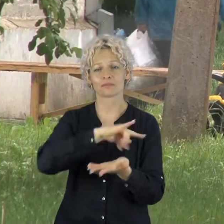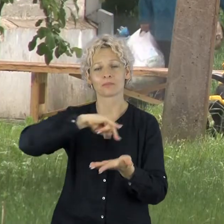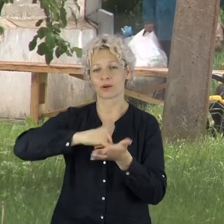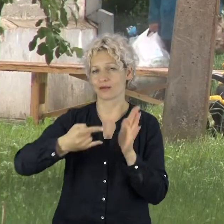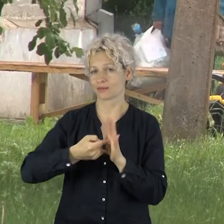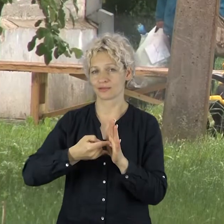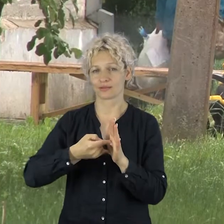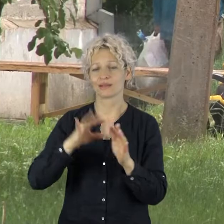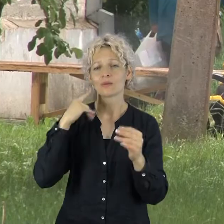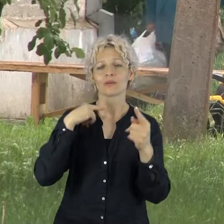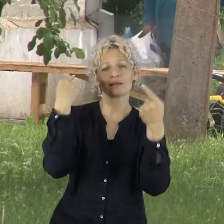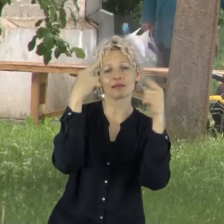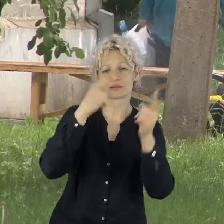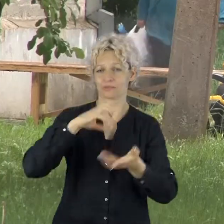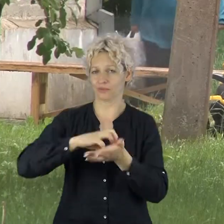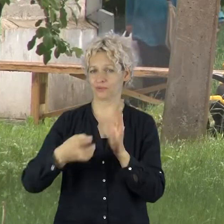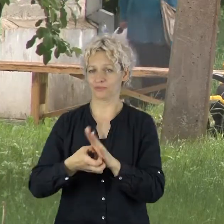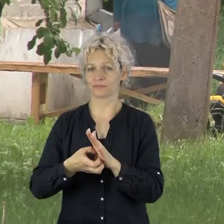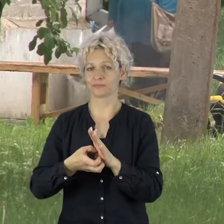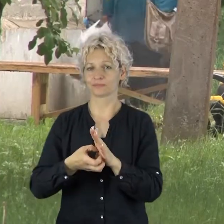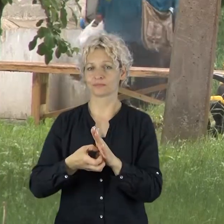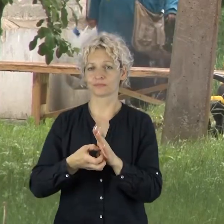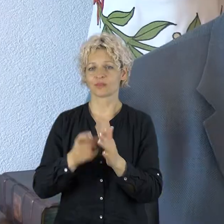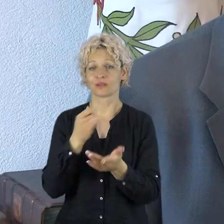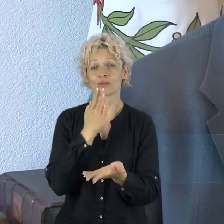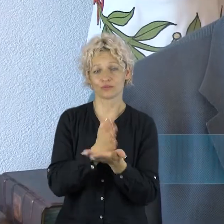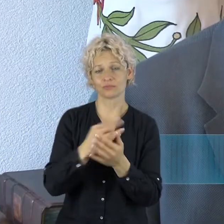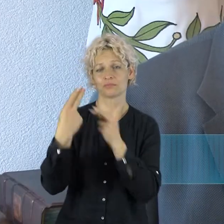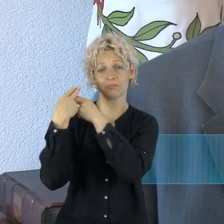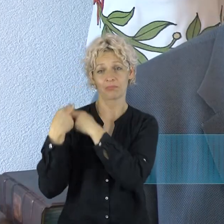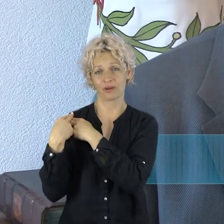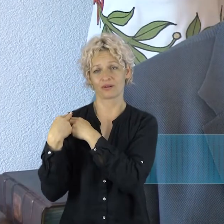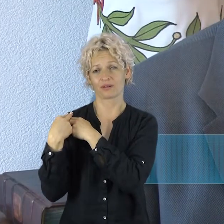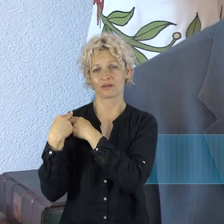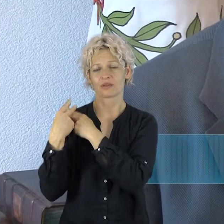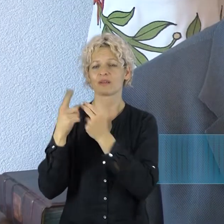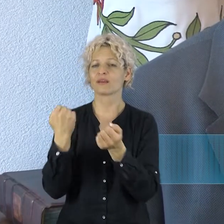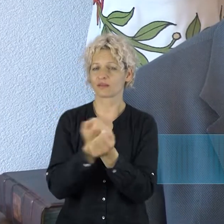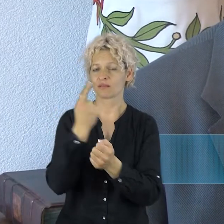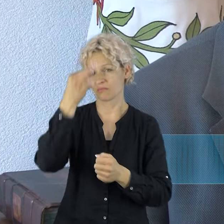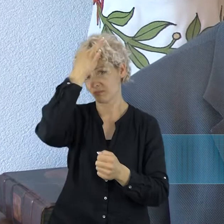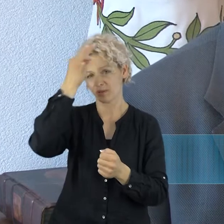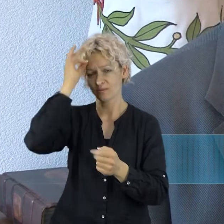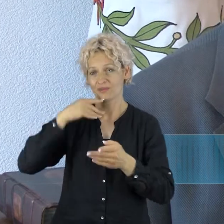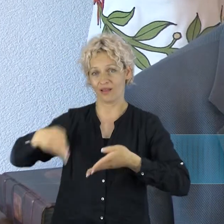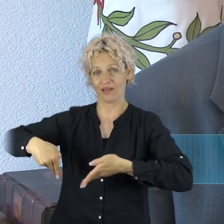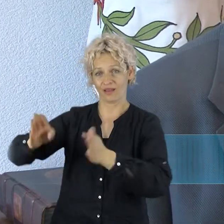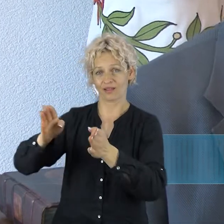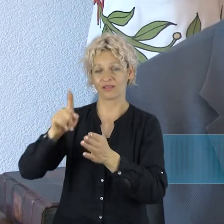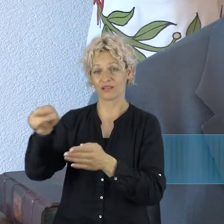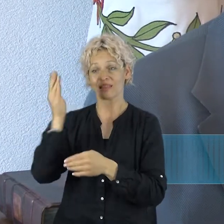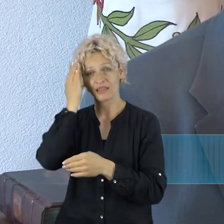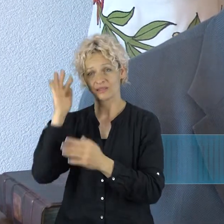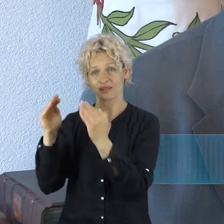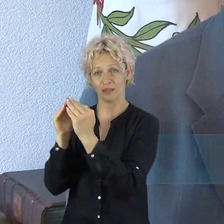turi numatę kitas patalpas. Kadangi turime pareigą atiduoti pakruojo gatvėje